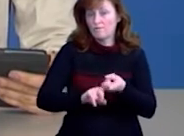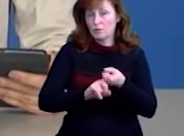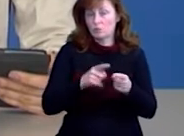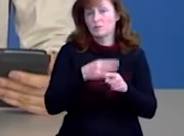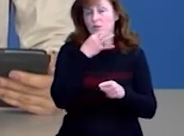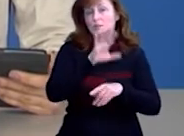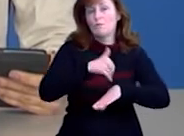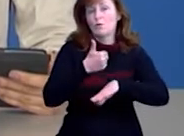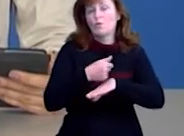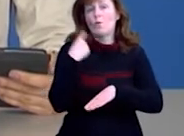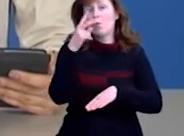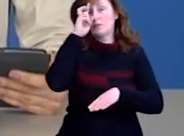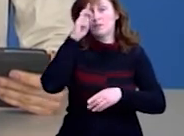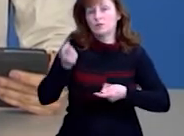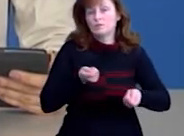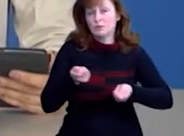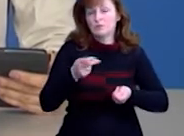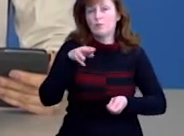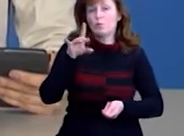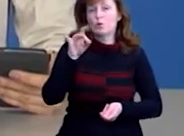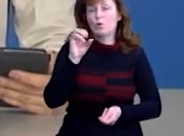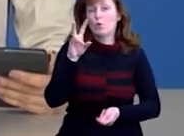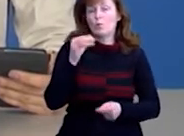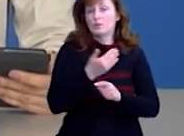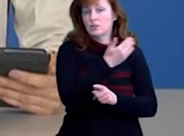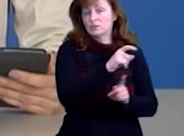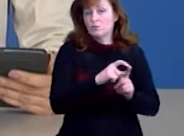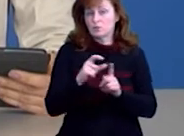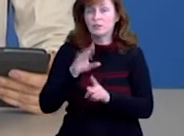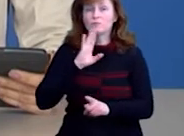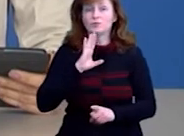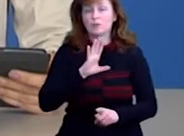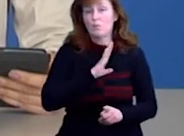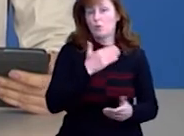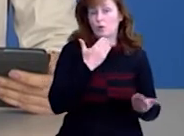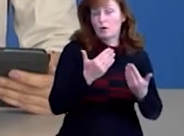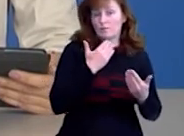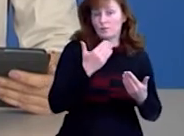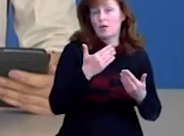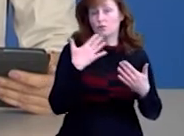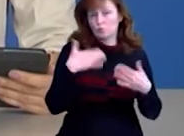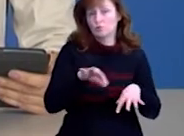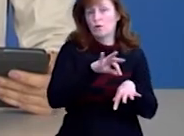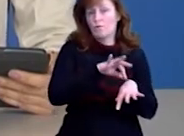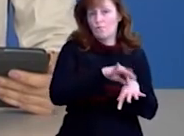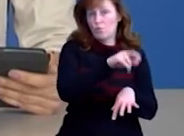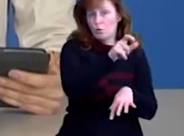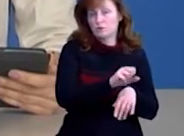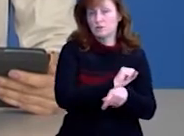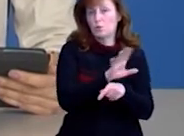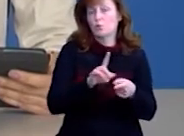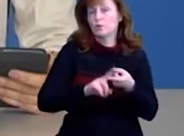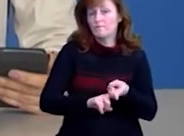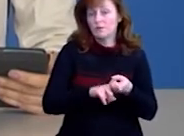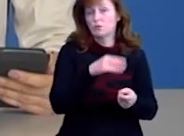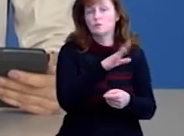сказав голова облдержадміністрації Андрій Прокопенко. З його слів, жінка була контактною особою у вже хворого на коронавірус.